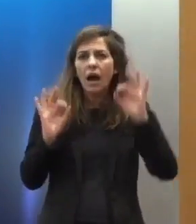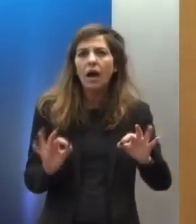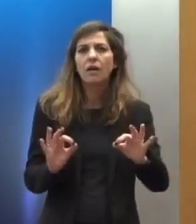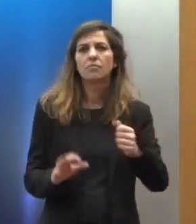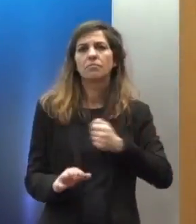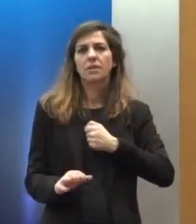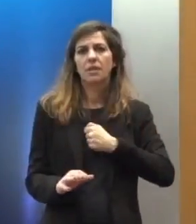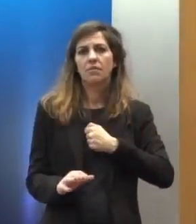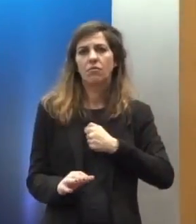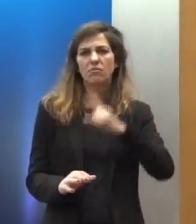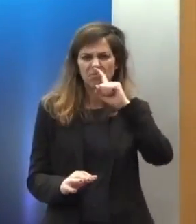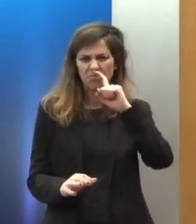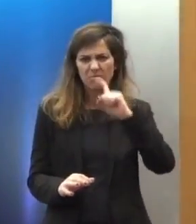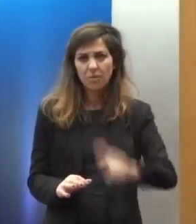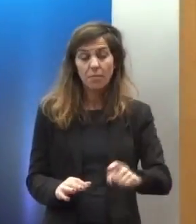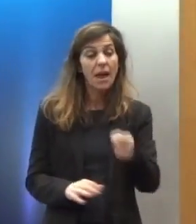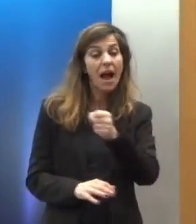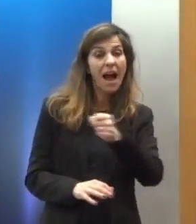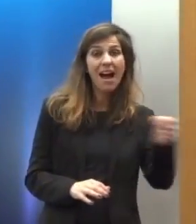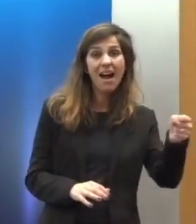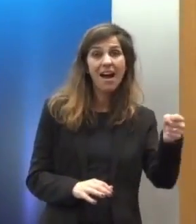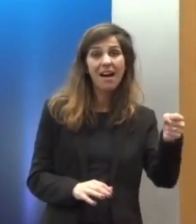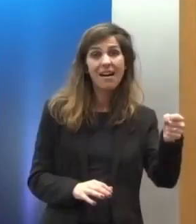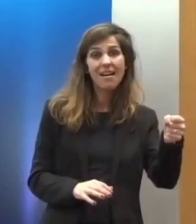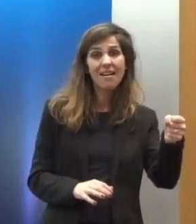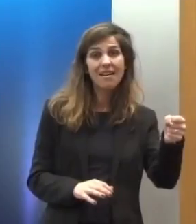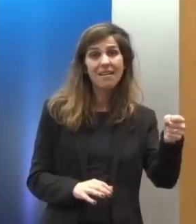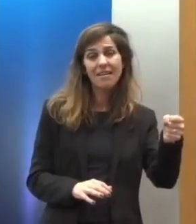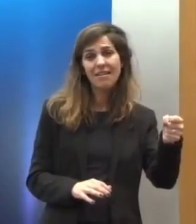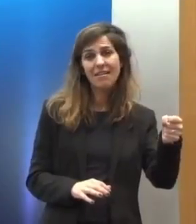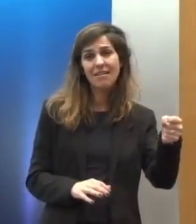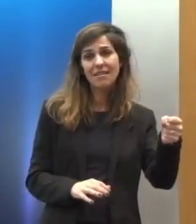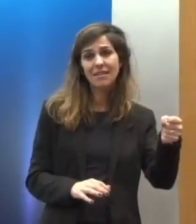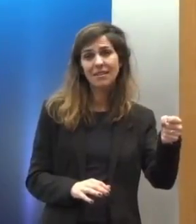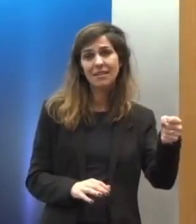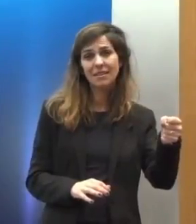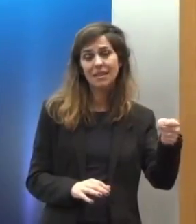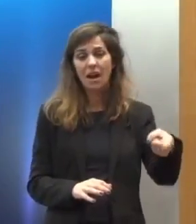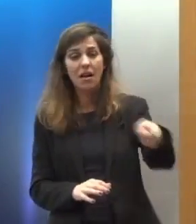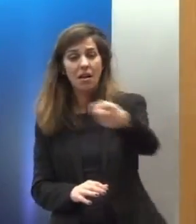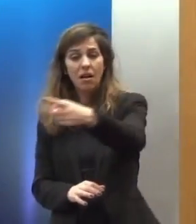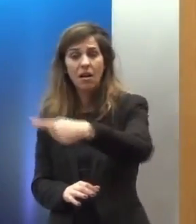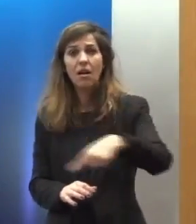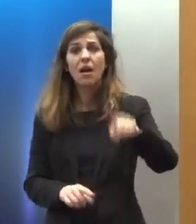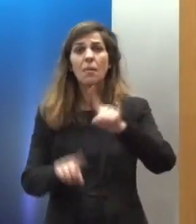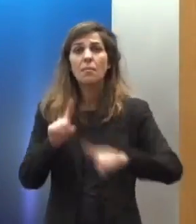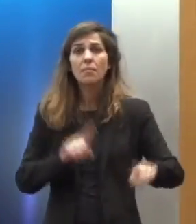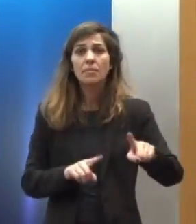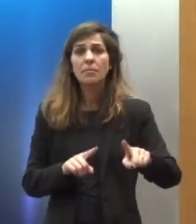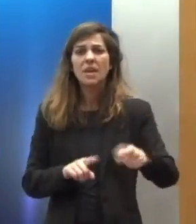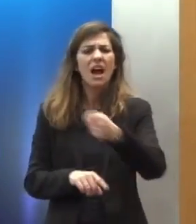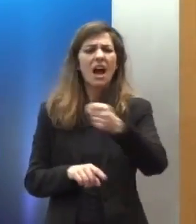είναι ένα χρέος της αριστεράς απέναντι σε όλους εκείνους τους αριστερούς των